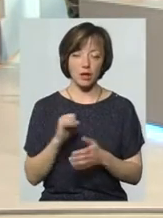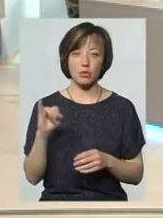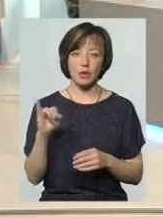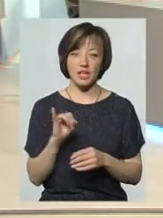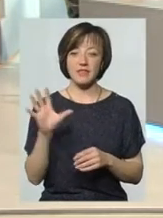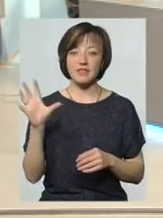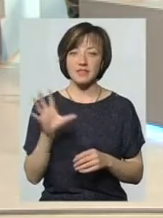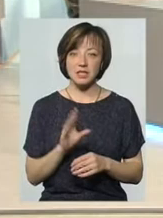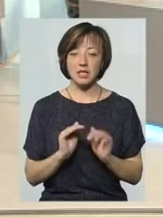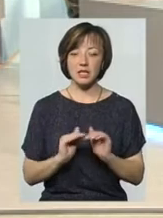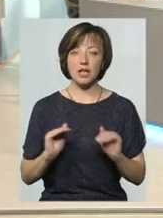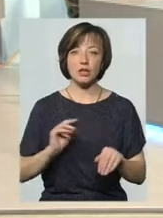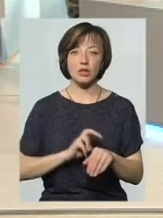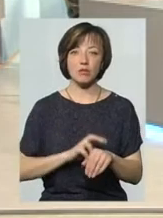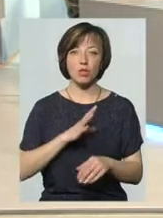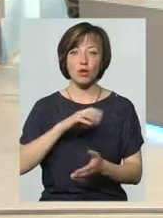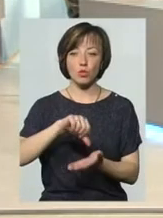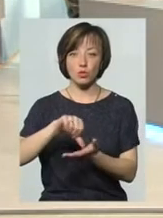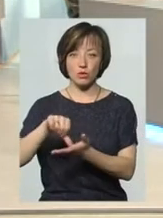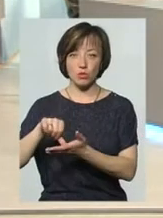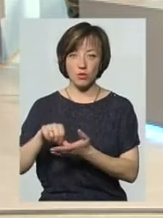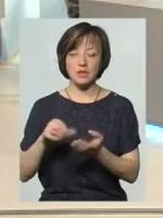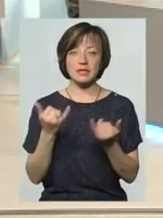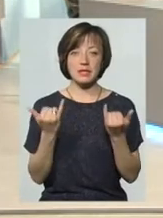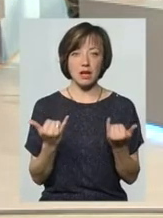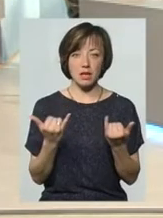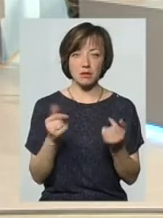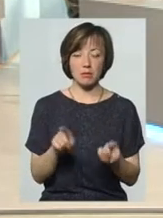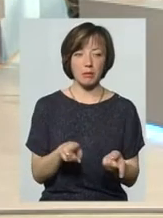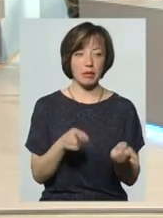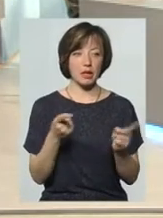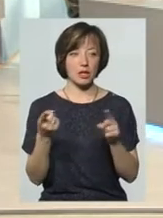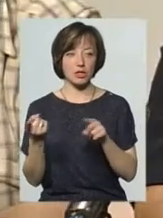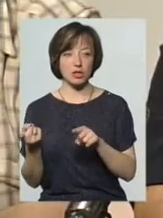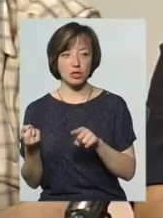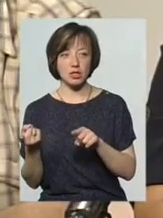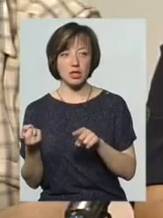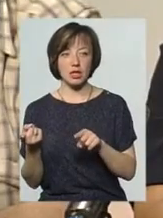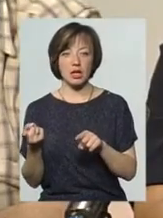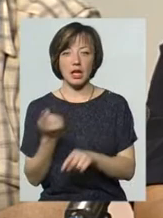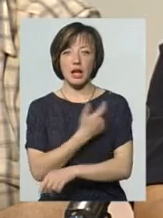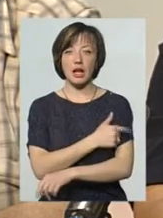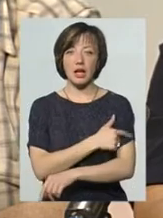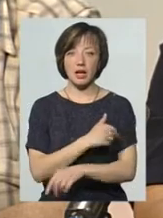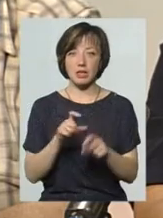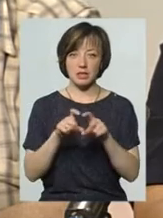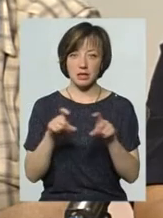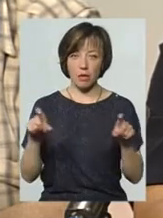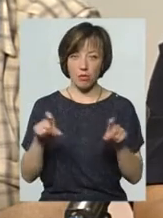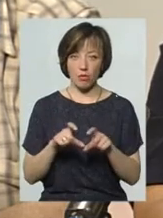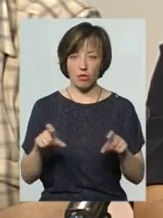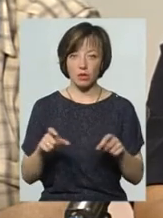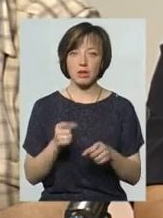всі педіатри, які були дільничими, вони зараз перейшли в лікарські амбулаторії. Де вони